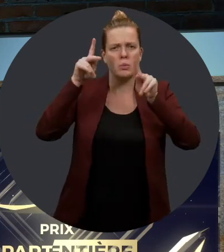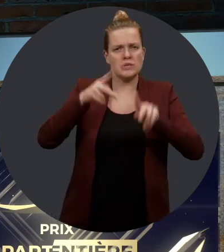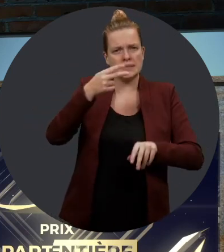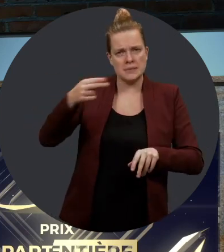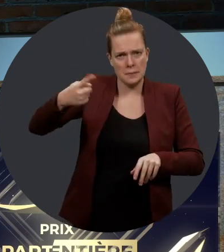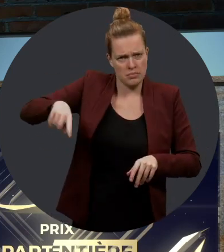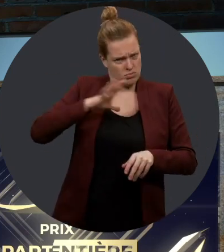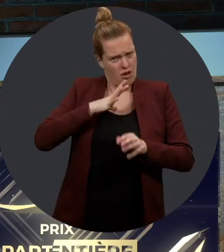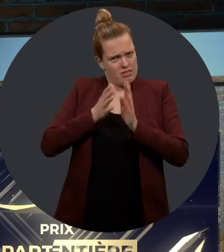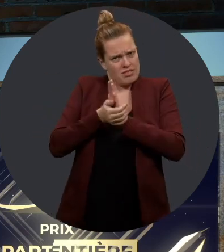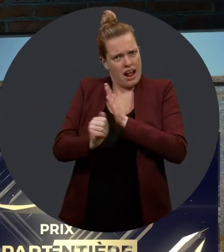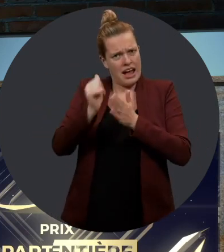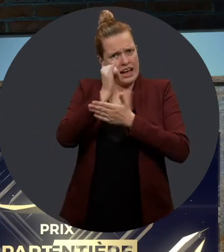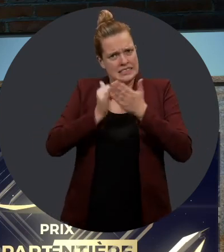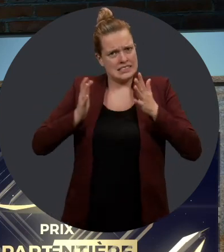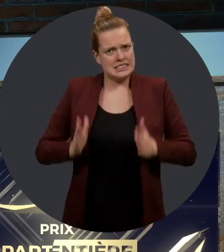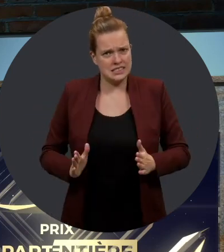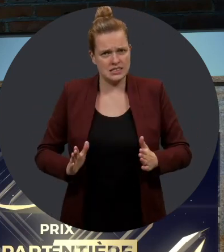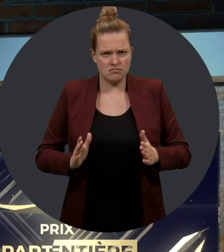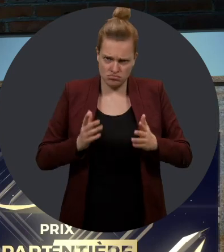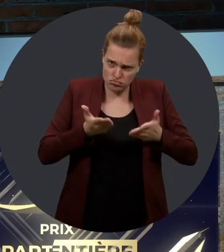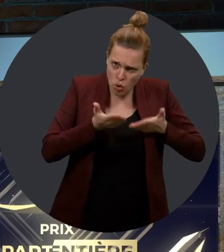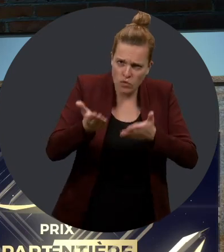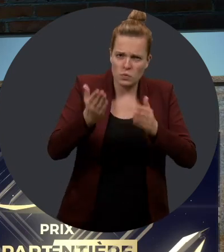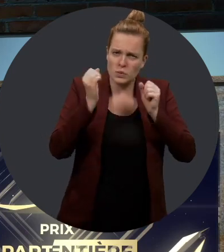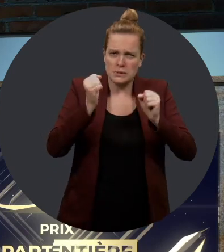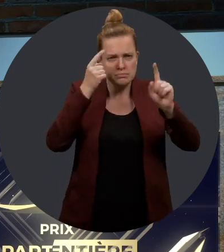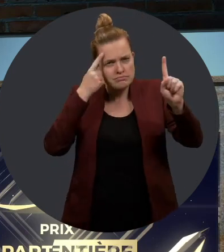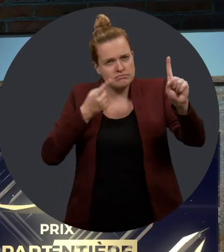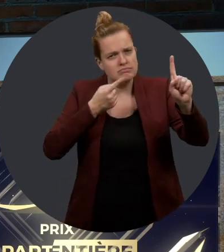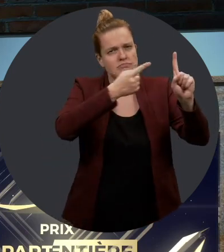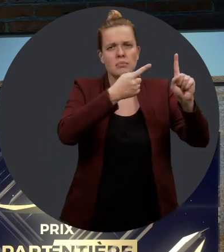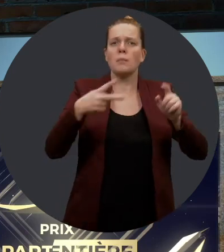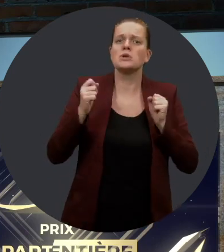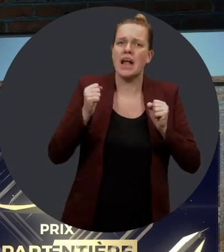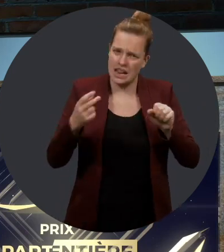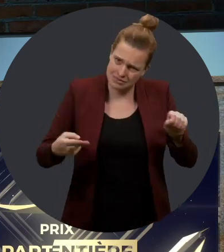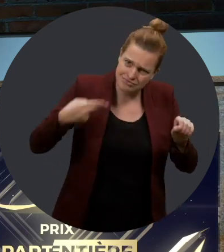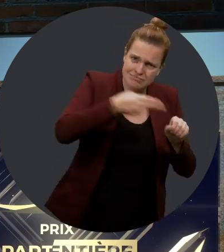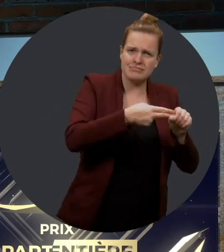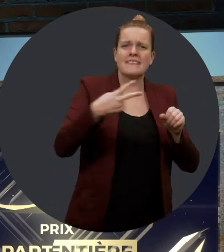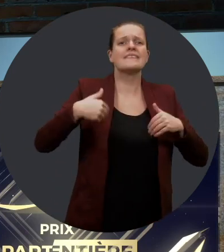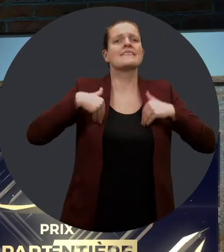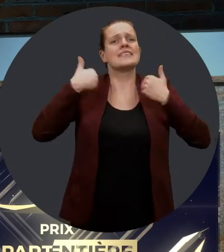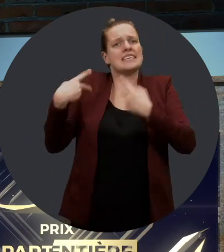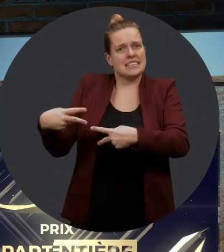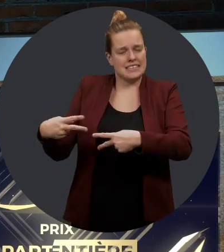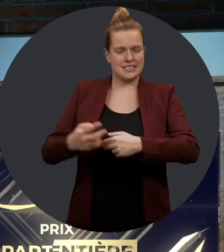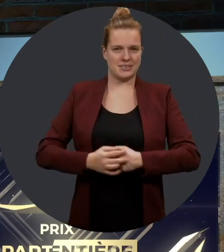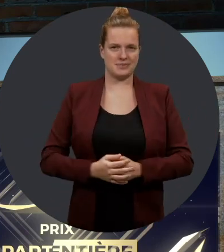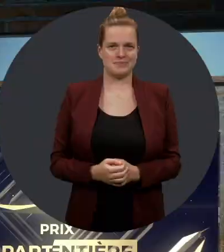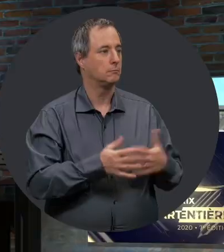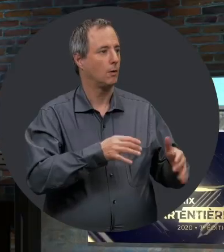potentiel artistique des personnes handicapées et qui leur offre la possibilité d'atteindre pleinement leur potentiel dans cette